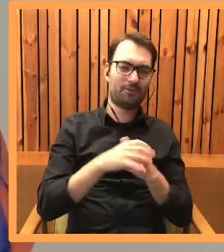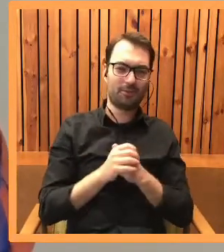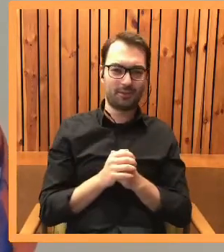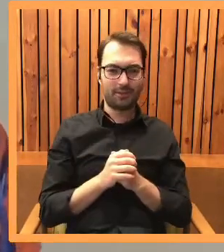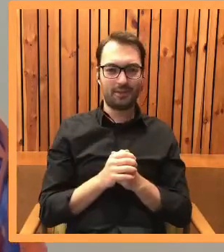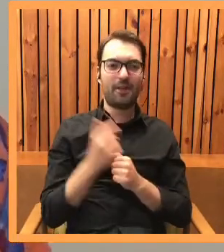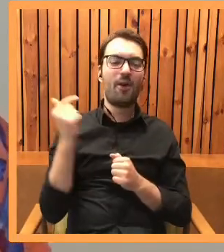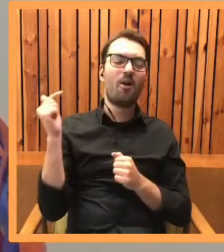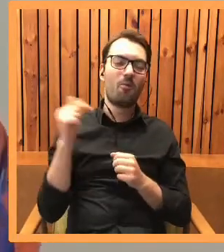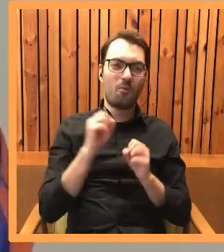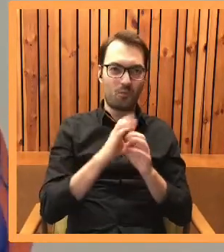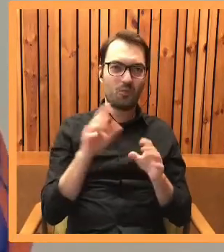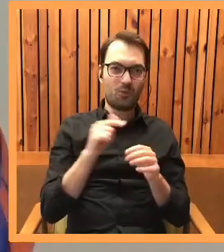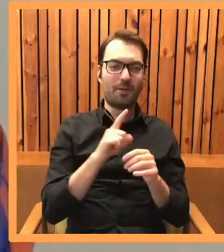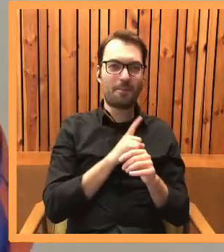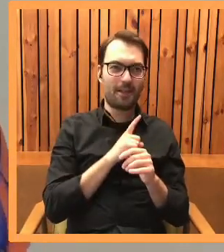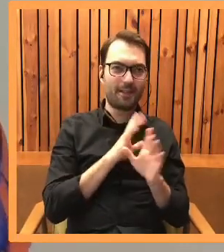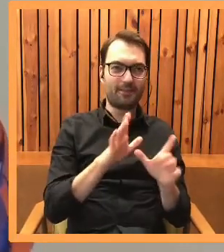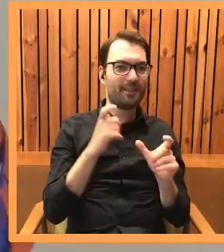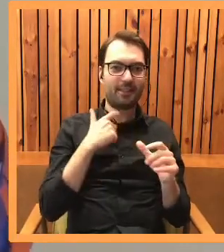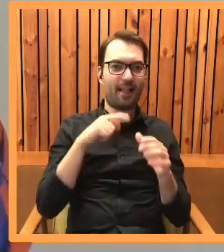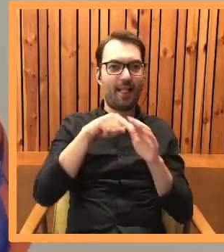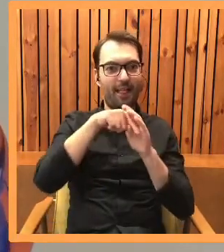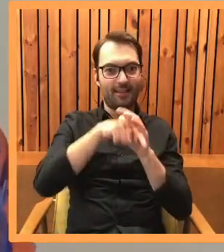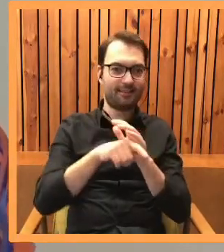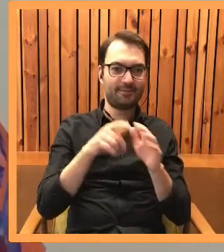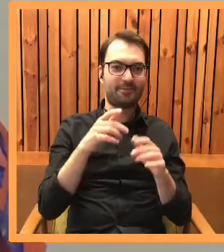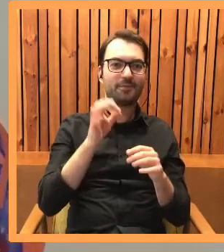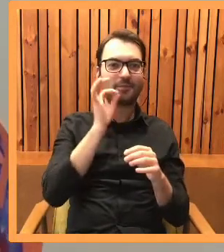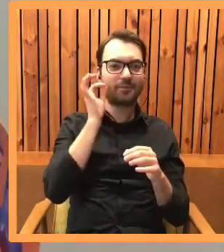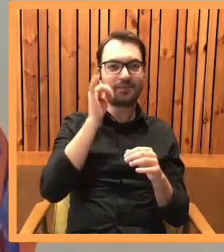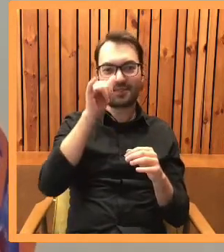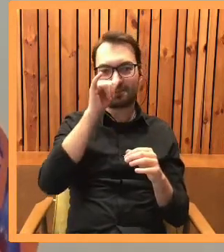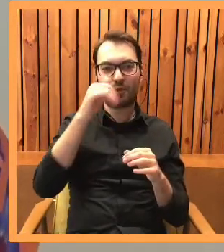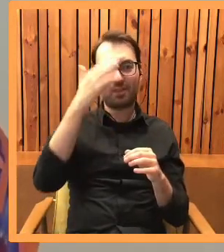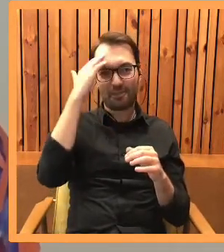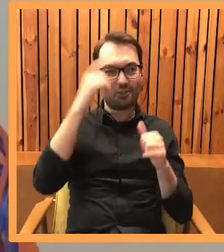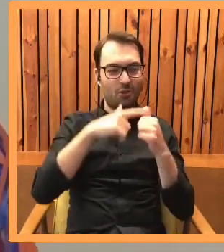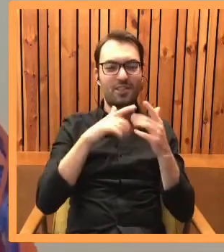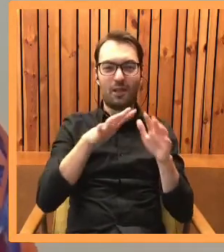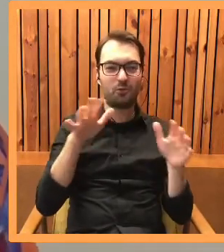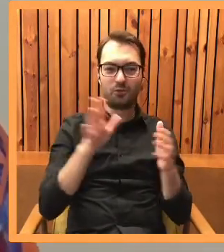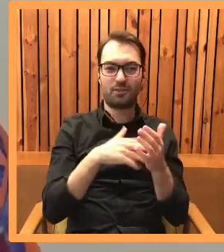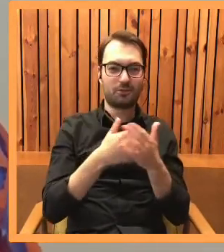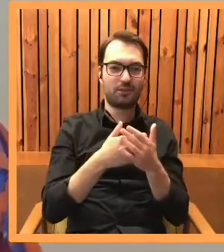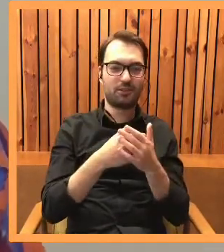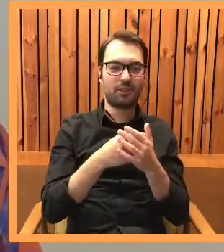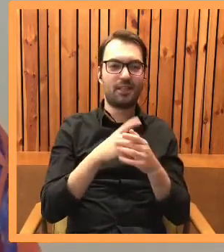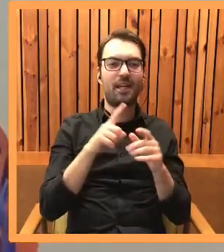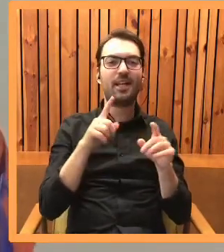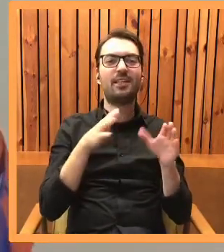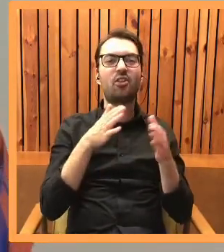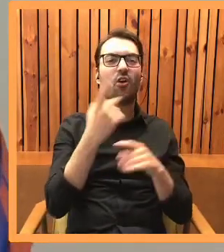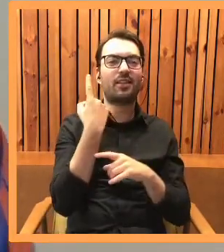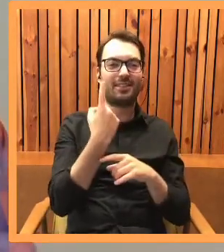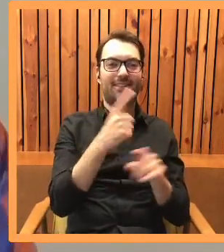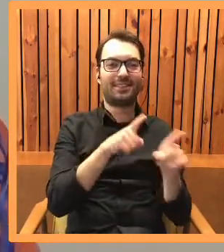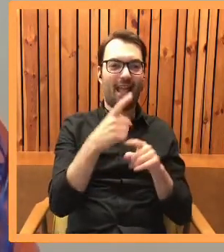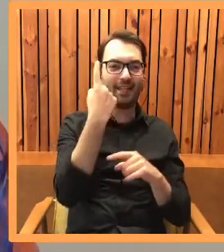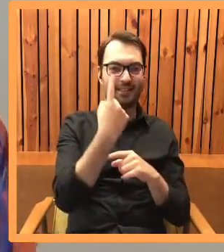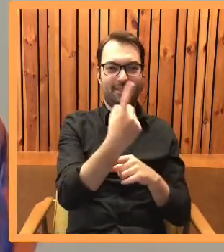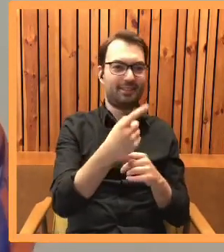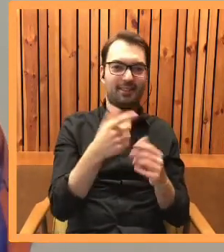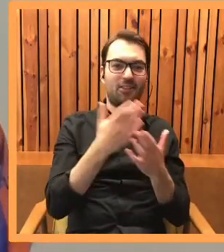Oczywiście musiałam się pilnować, żeby się za bardzo nie zagalopować, no bo kot nie może wiedzieć pewnych rzeczy, na przykład znaków drogowych nie zna. Dla niego to są